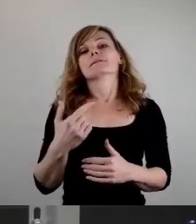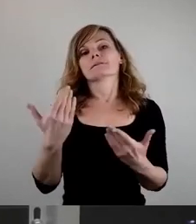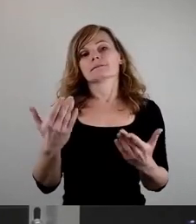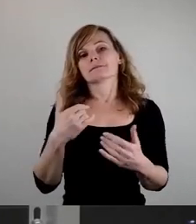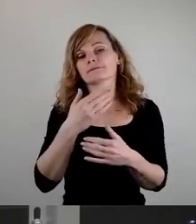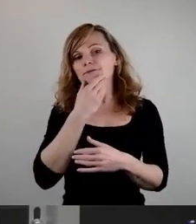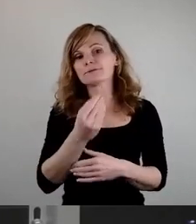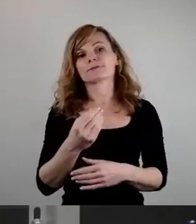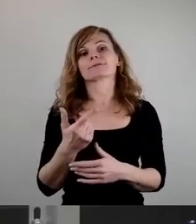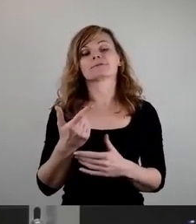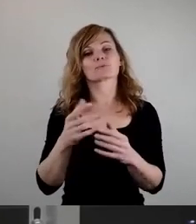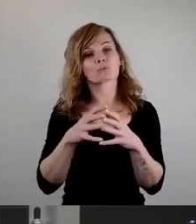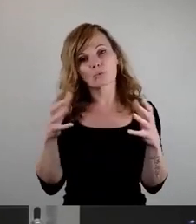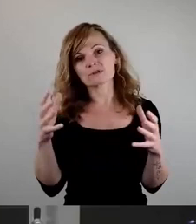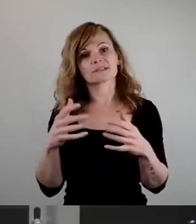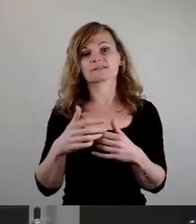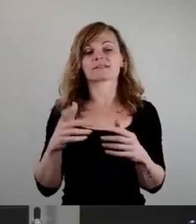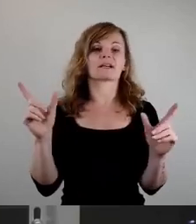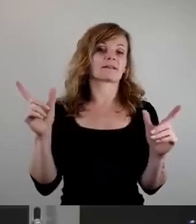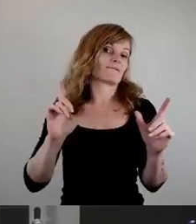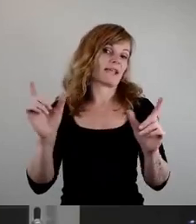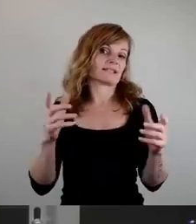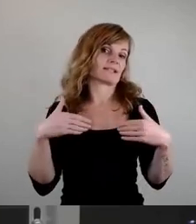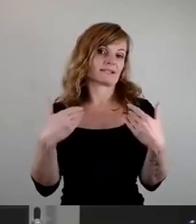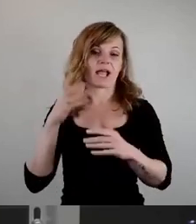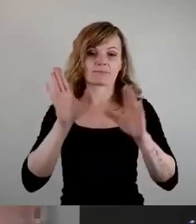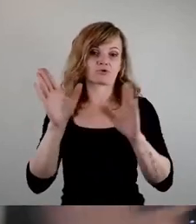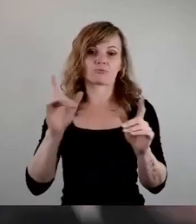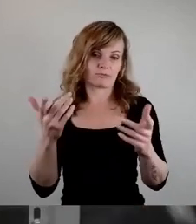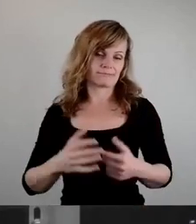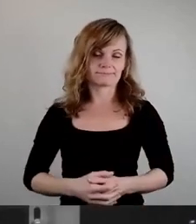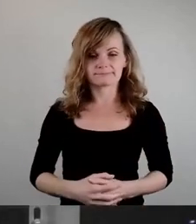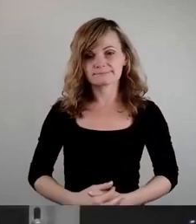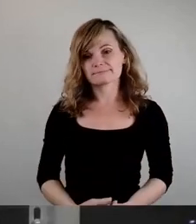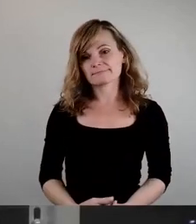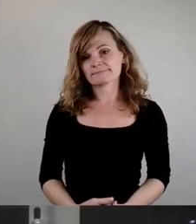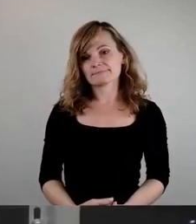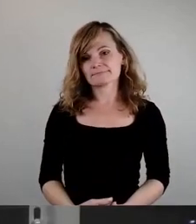schönes, großes Freudenfest der Abstimmung feiern. Dankeschön. Applaus Dankeschön. Dankeschön.